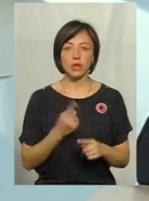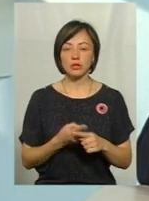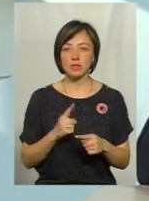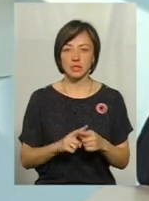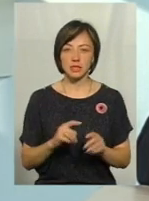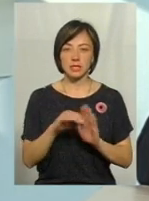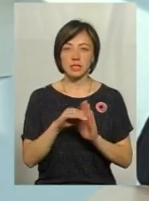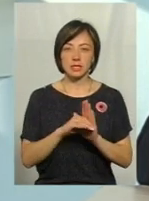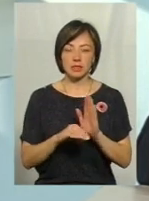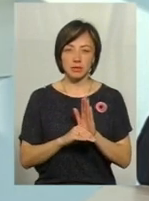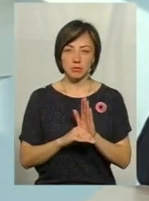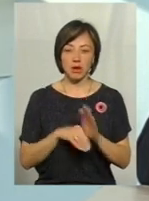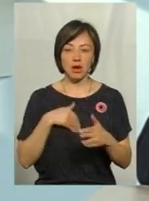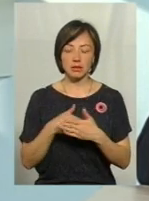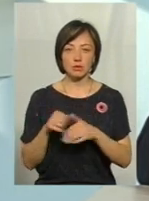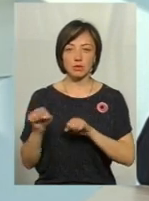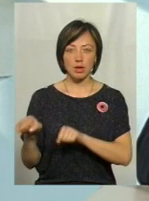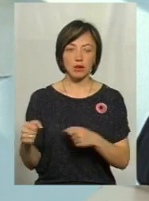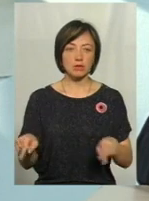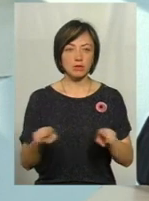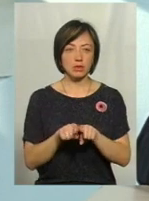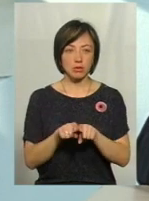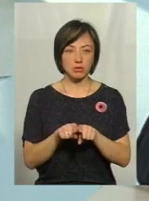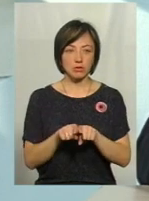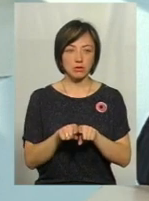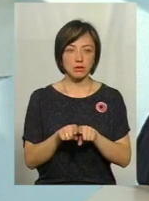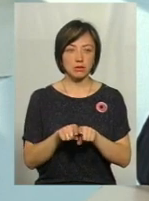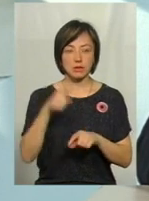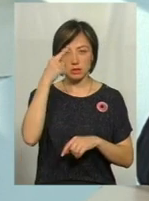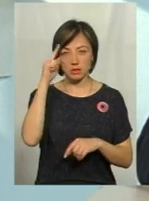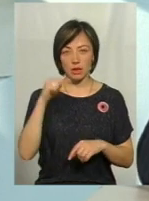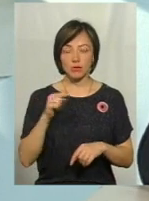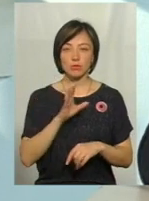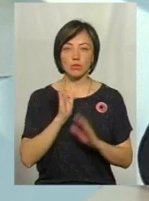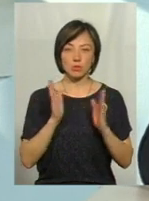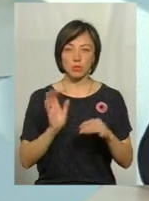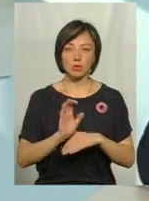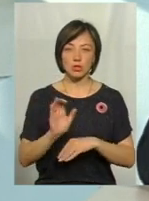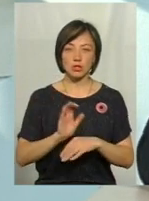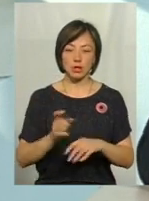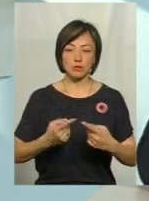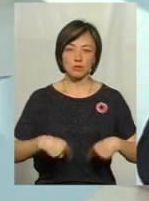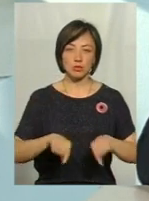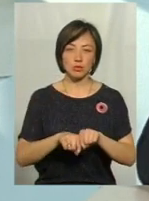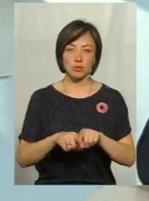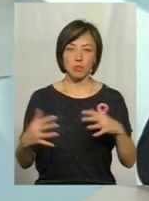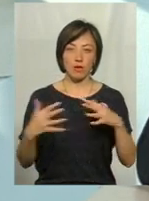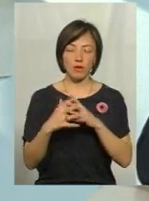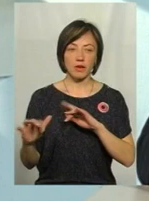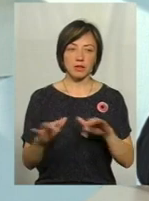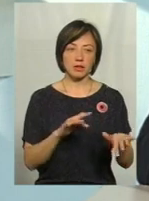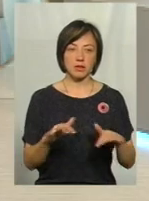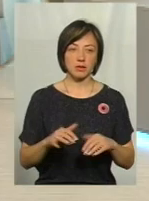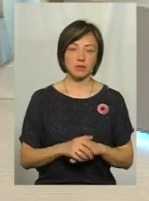системи активного захисту, вони також, я знаю, що будуть постачатися в зону бойових дій і